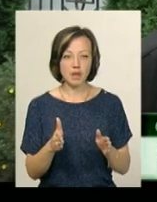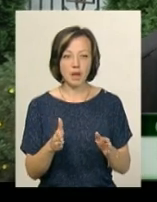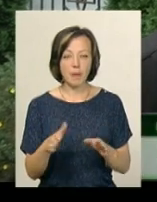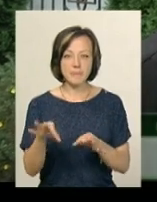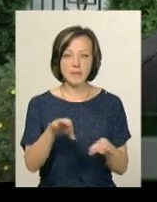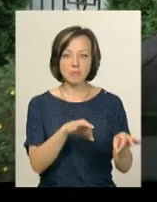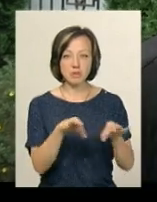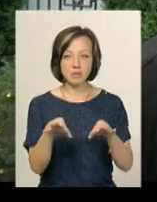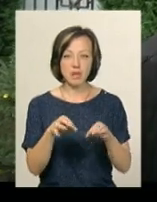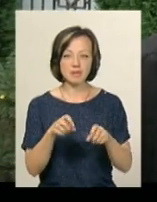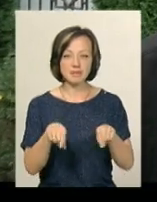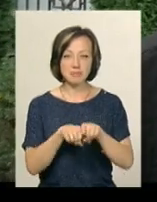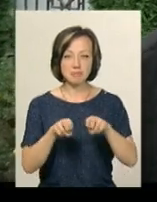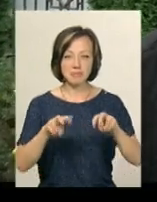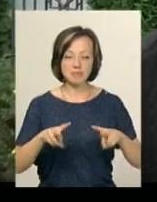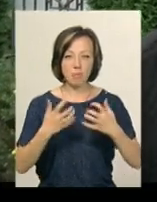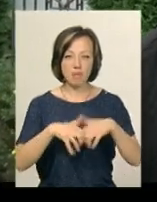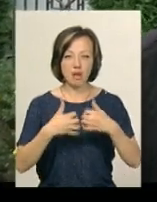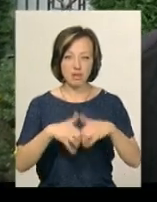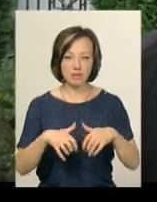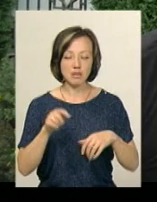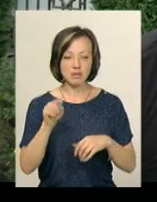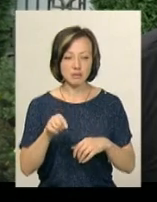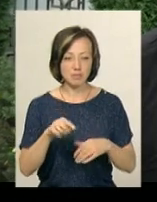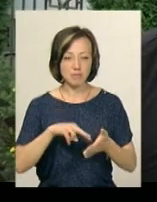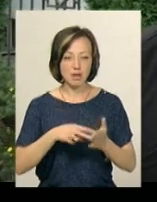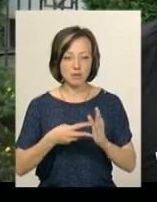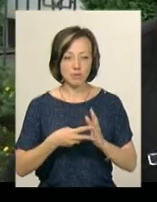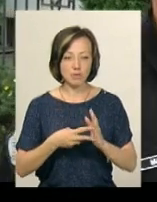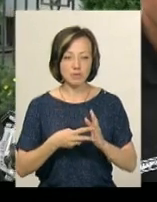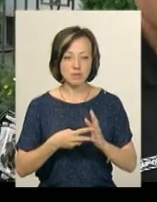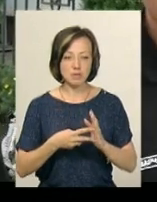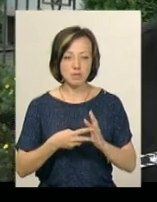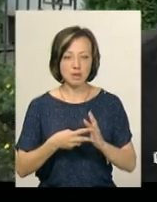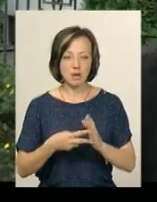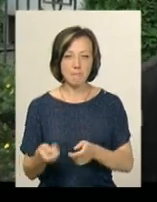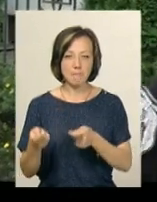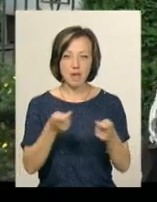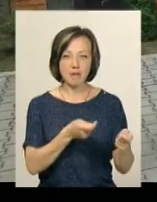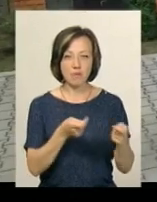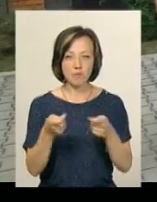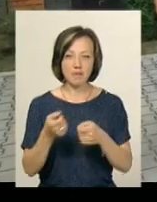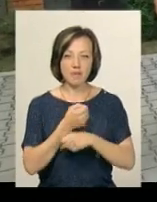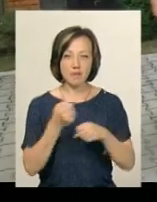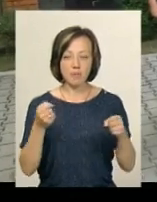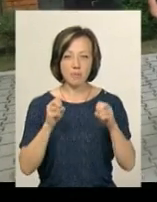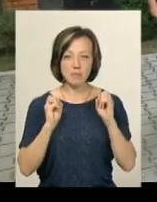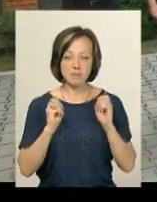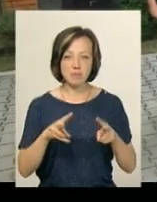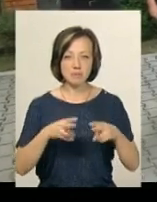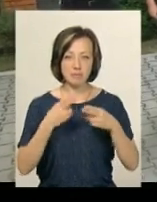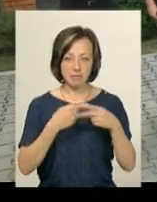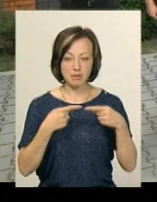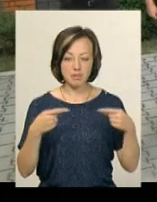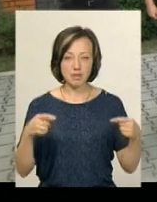вибухозахисна камень, який планується перевозити вибухонебезпечний предмет. У вибухотехнічному